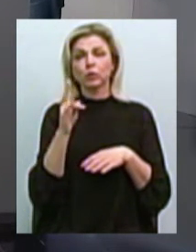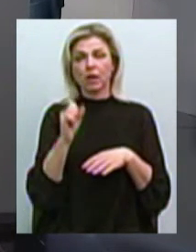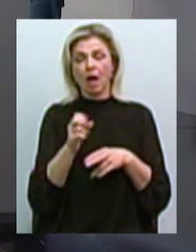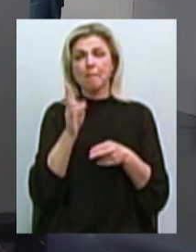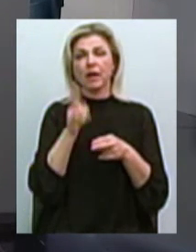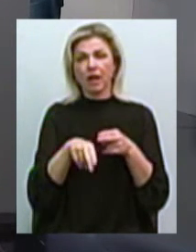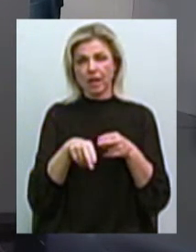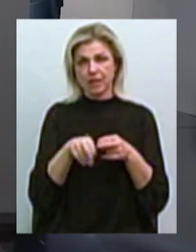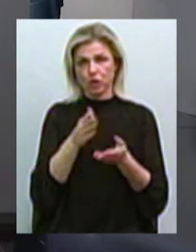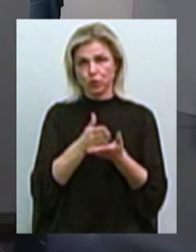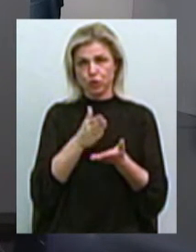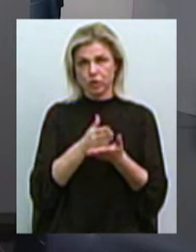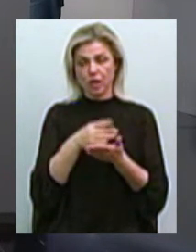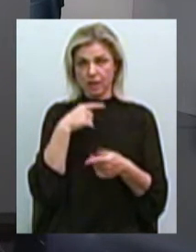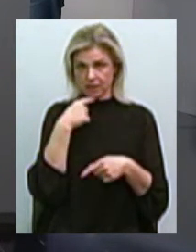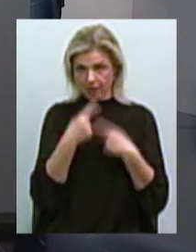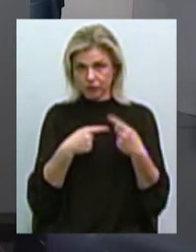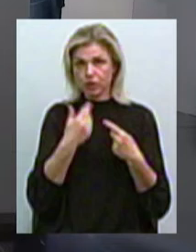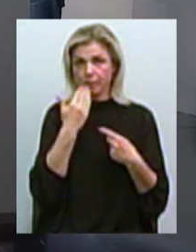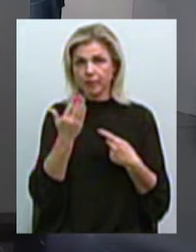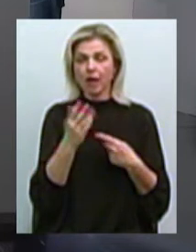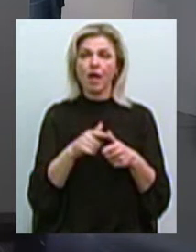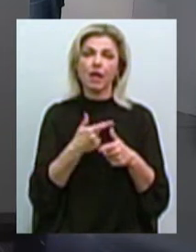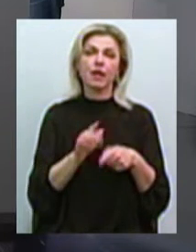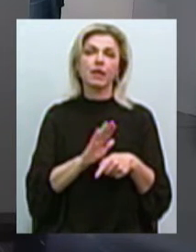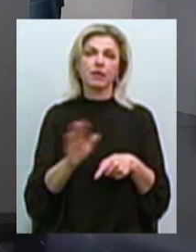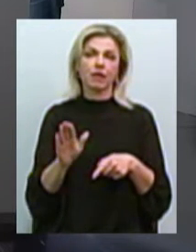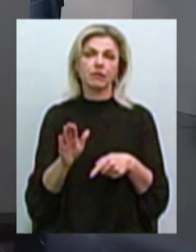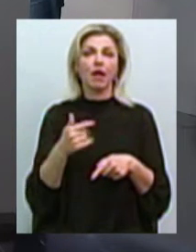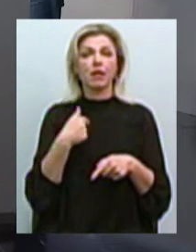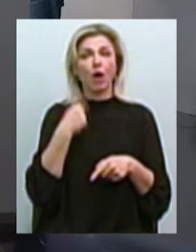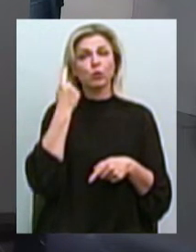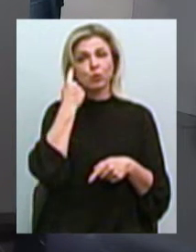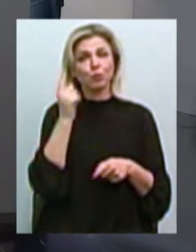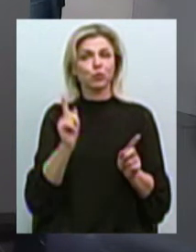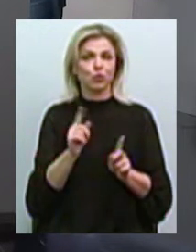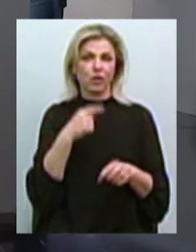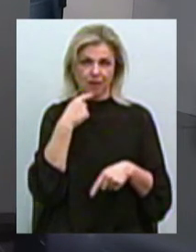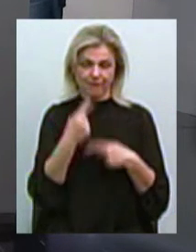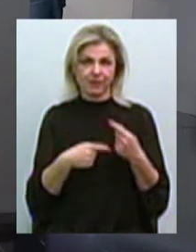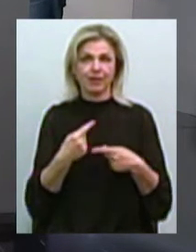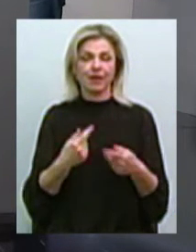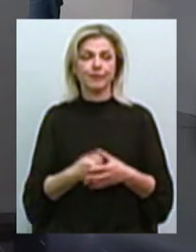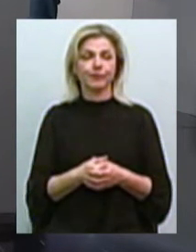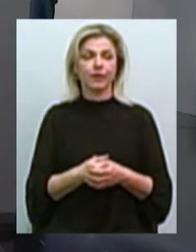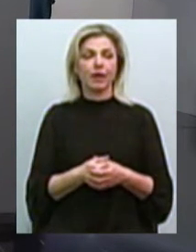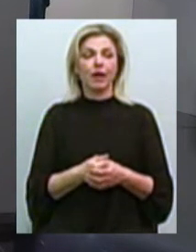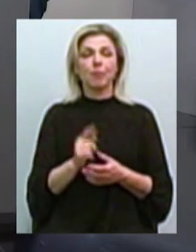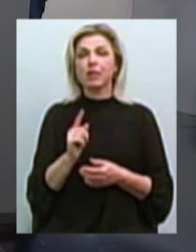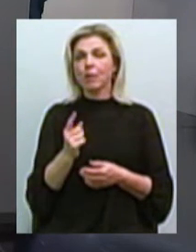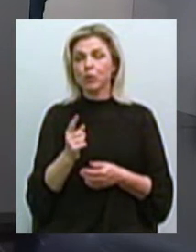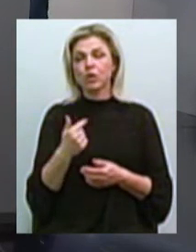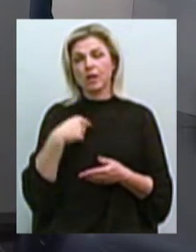назавжди чи ні? Ви вважаєте? Я сподіваюся, назавжди, тому що, скажімо так, ну,